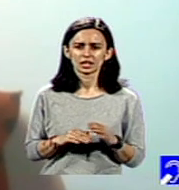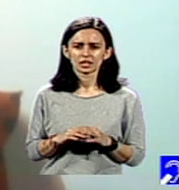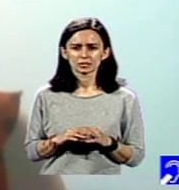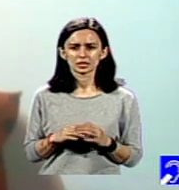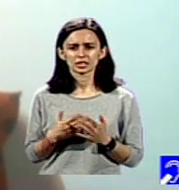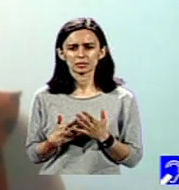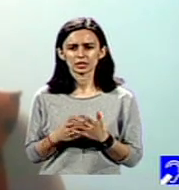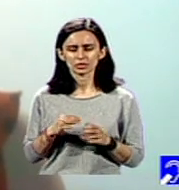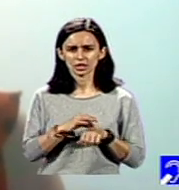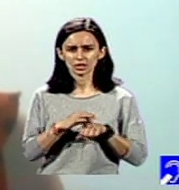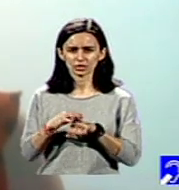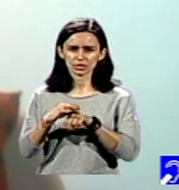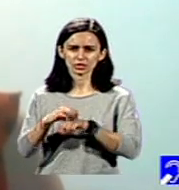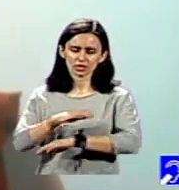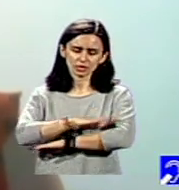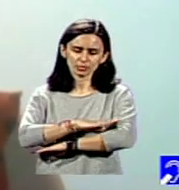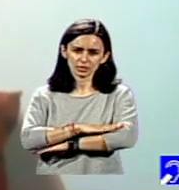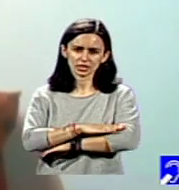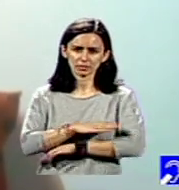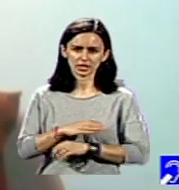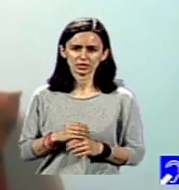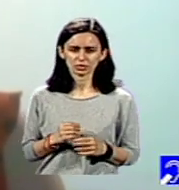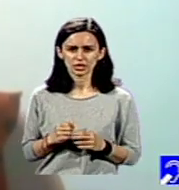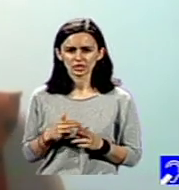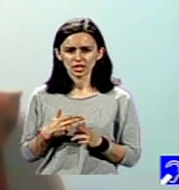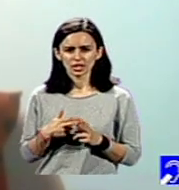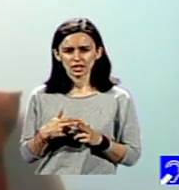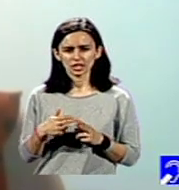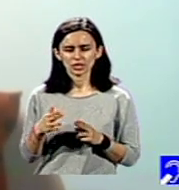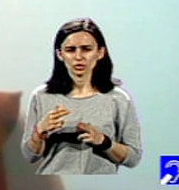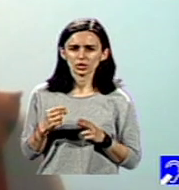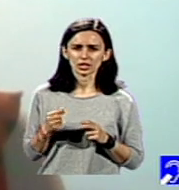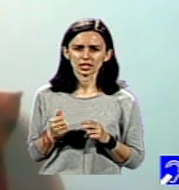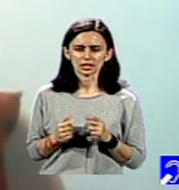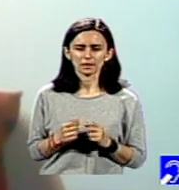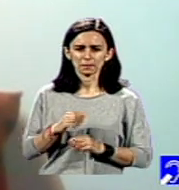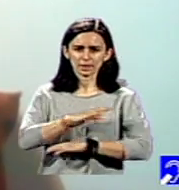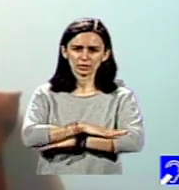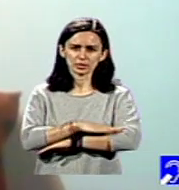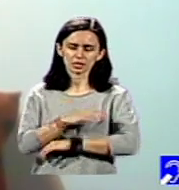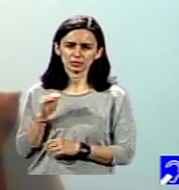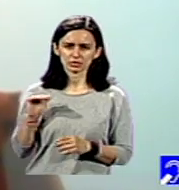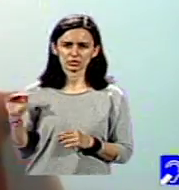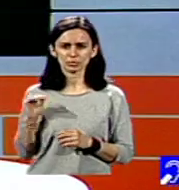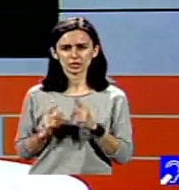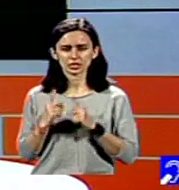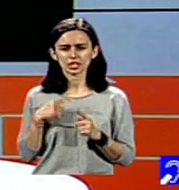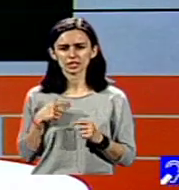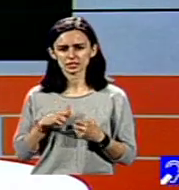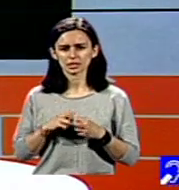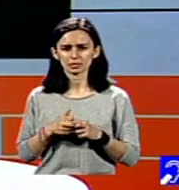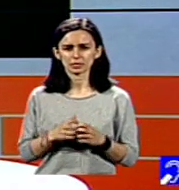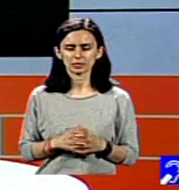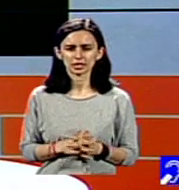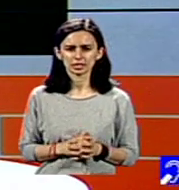dirija comportamentul și a cizela comportamentul copilului respectiv în caz că sunt probleme. Pe de altă parte,